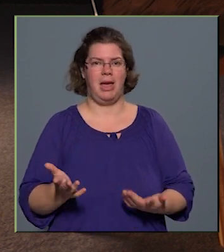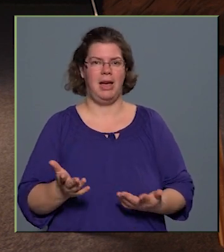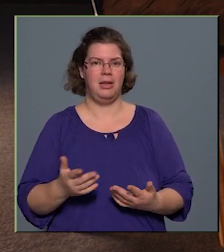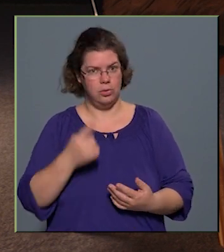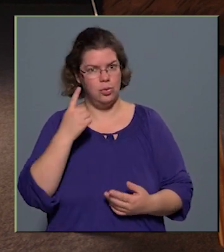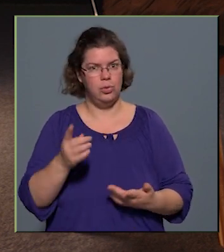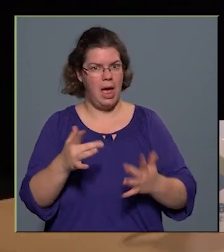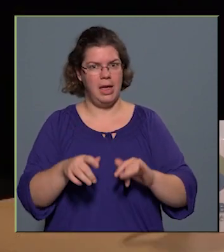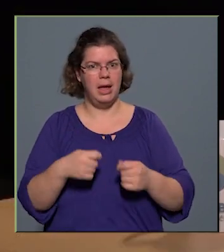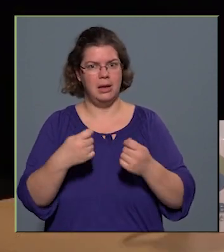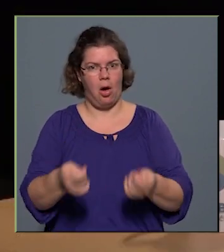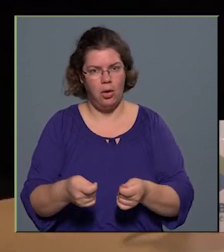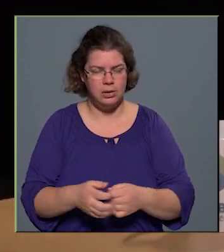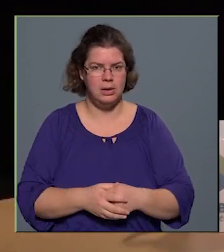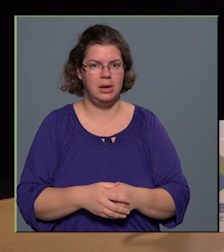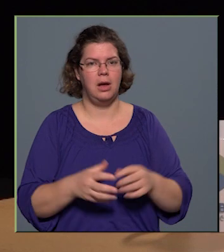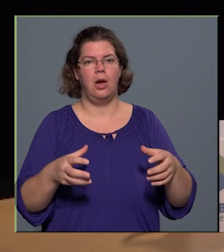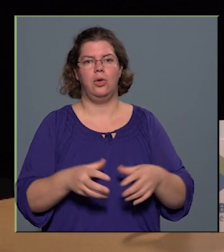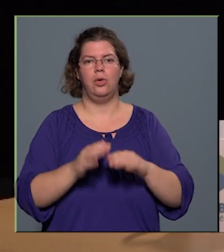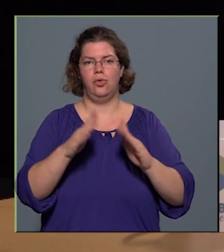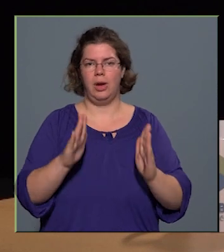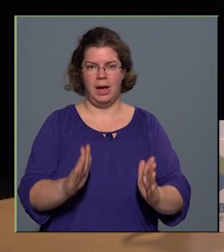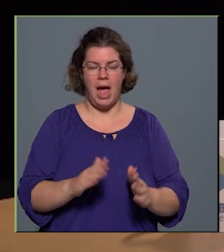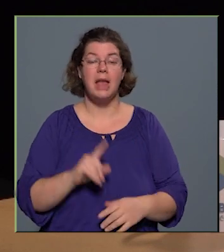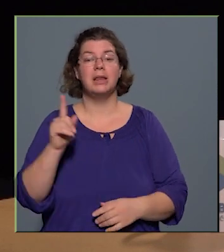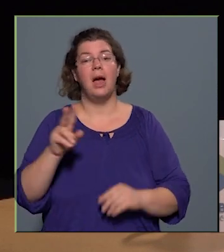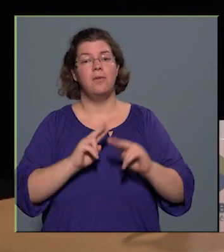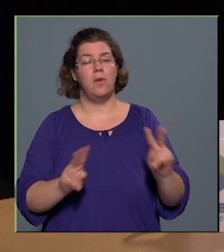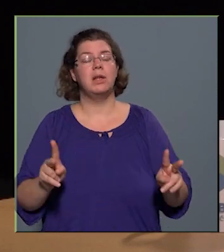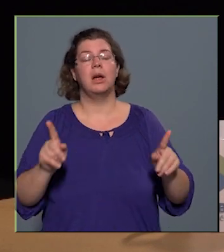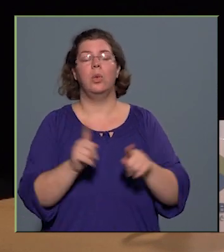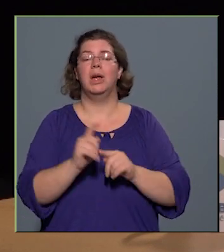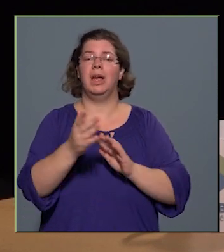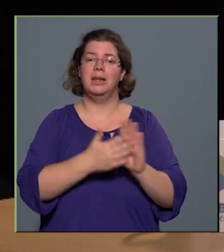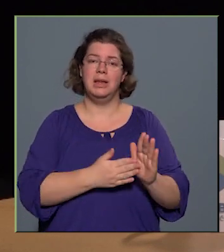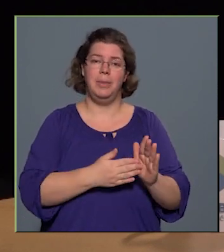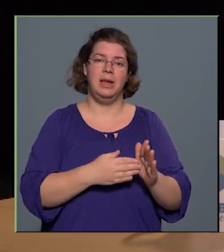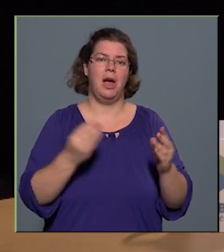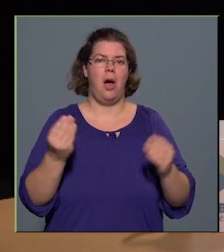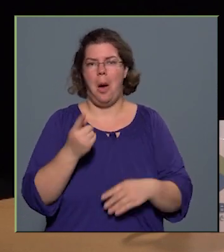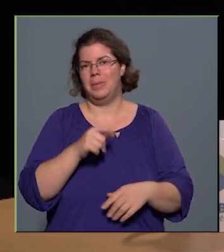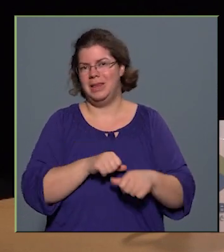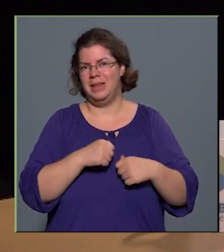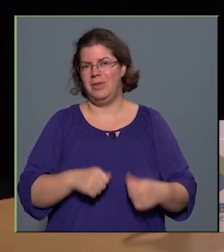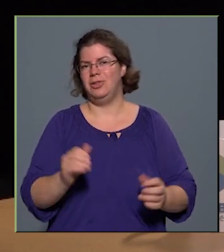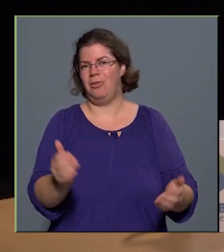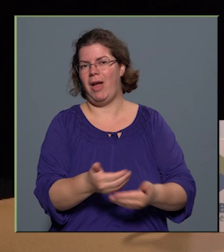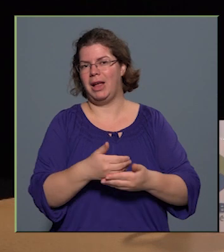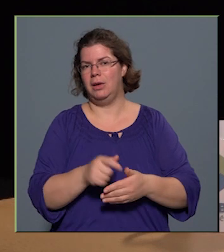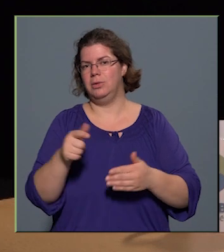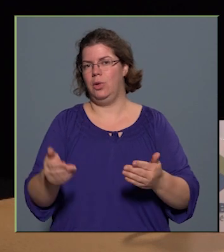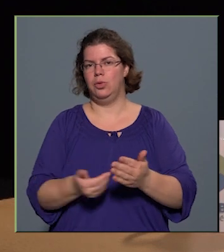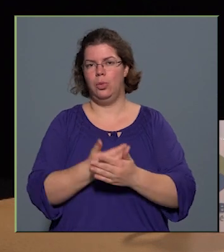tud helyet adni a közösségi ház. De vannak olyan kezdeményezések szinten, amiket szívesen felkarolunk ott